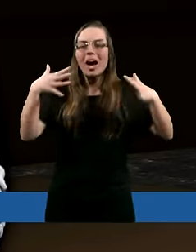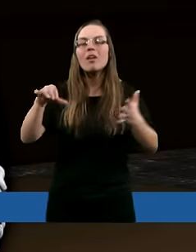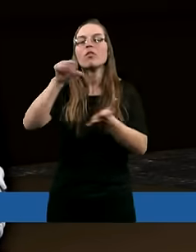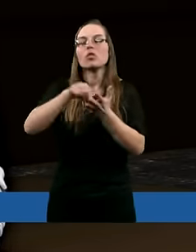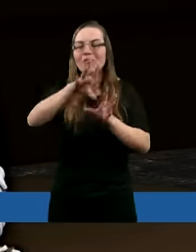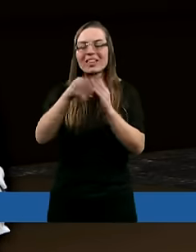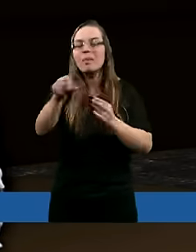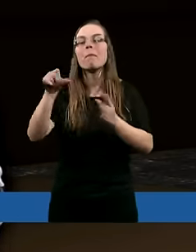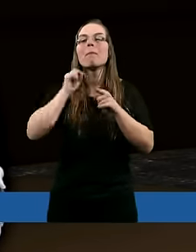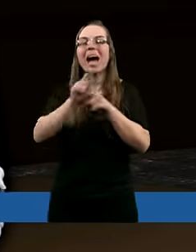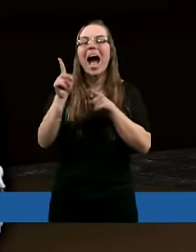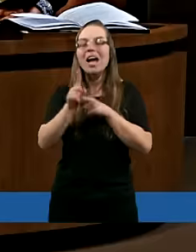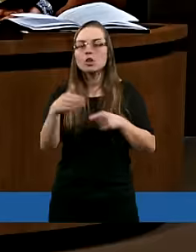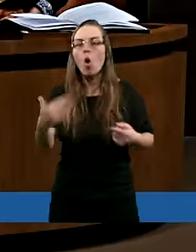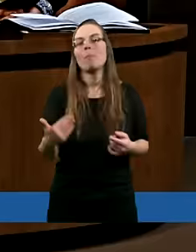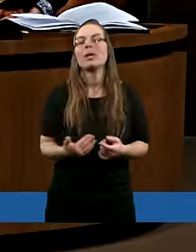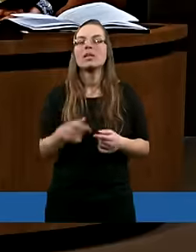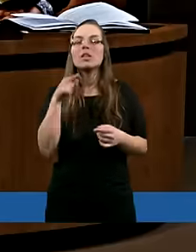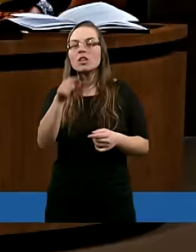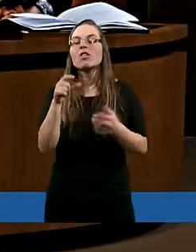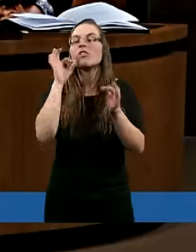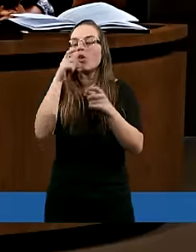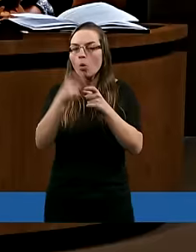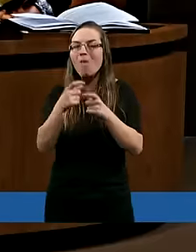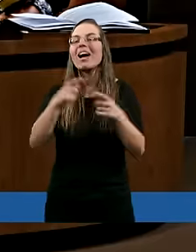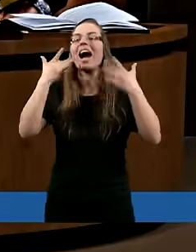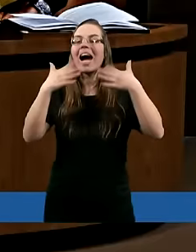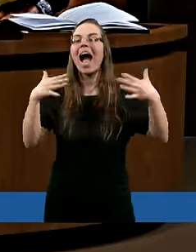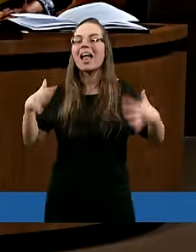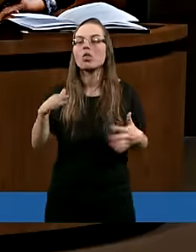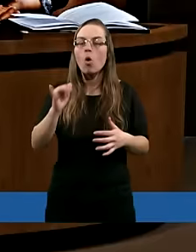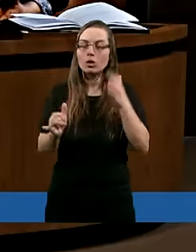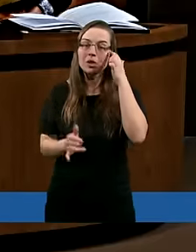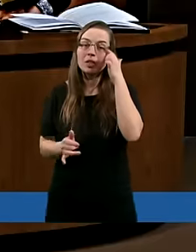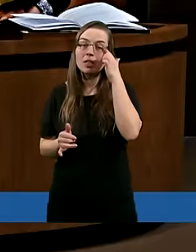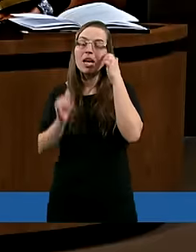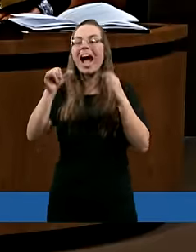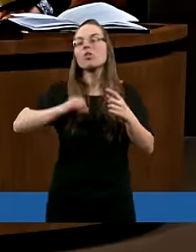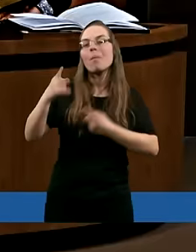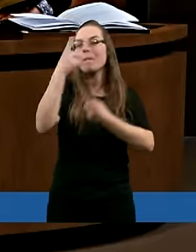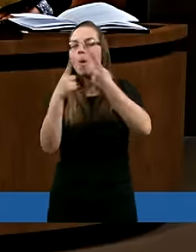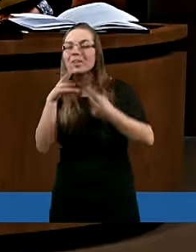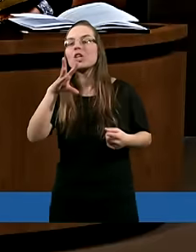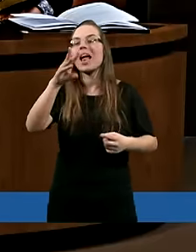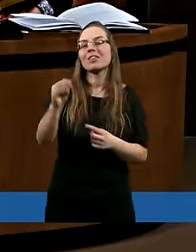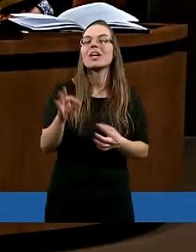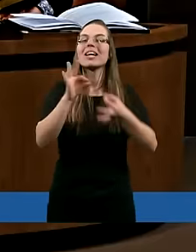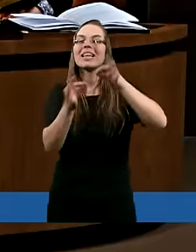wszystkim braciom. Zobaczcie, jaki tu jest powód radości. Ja tak sobie pomyślę, że